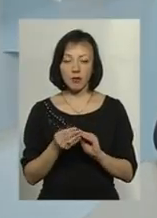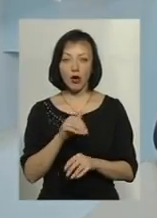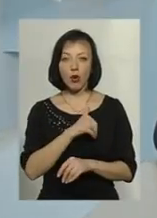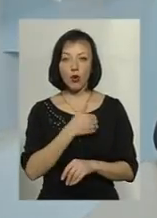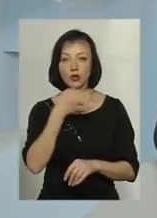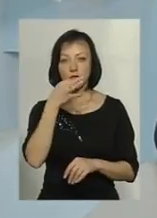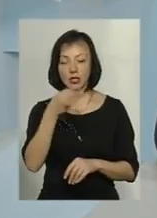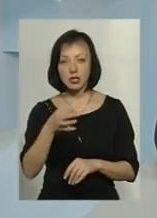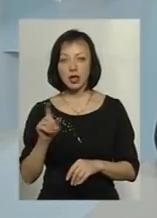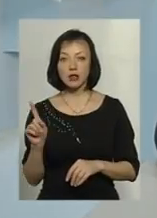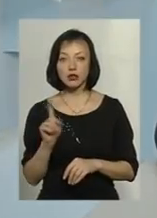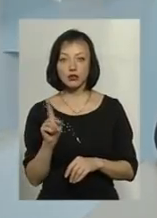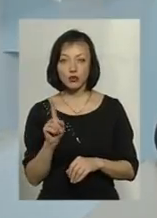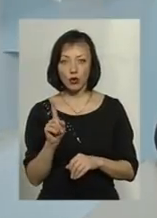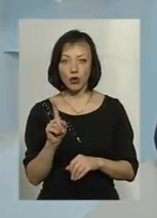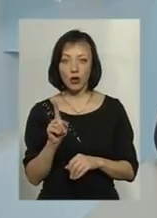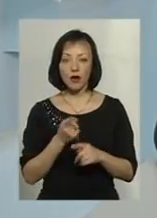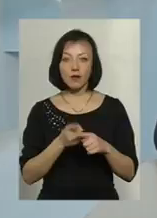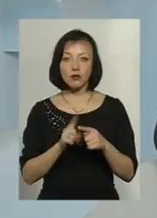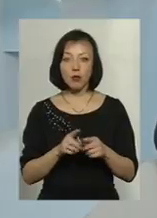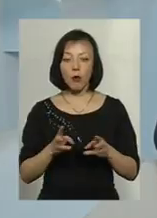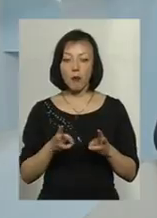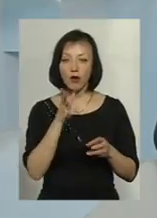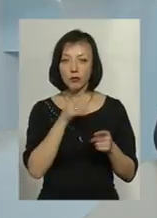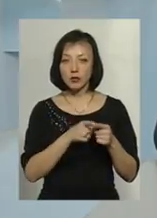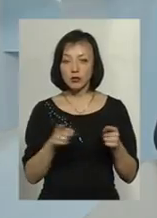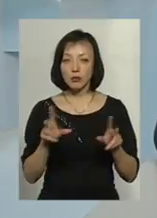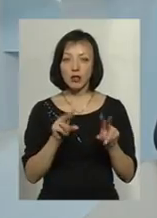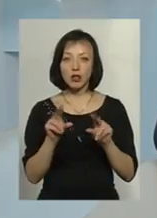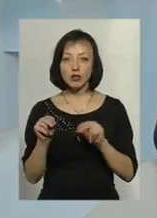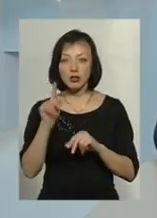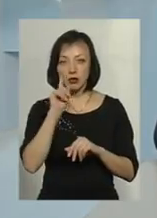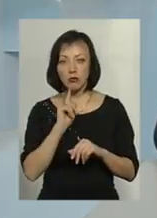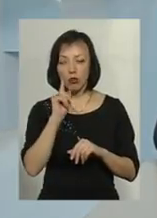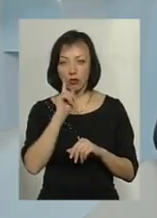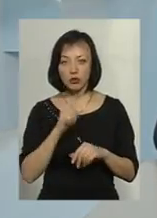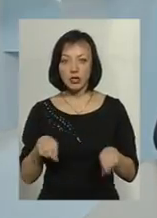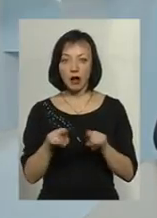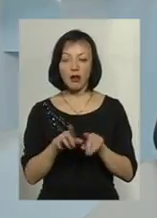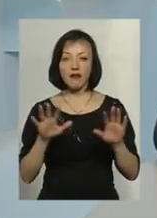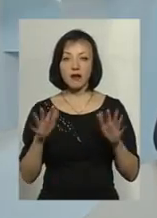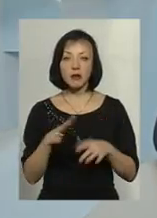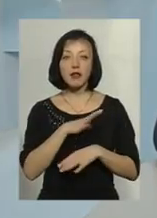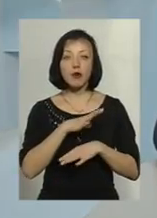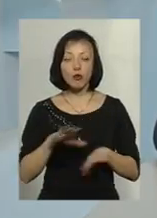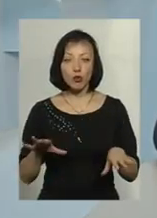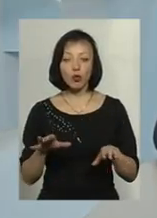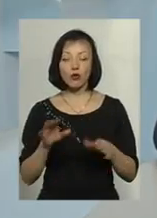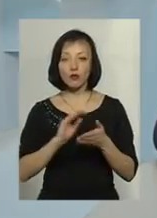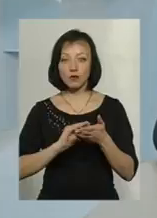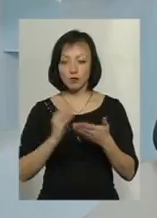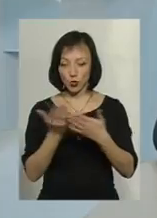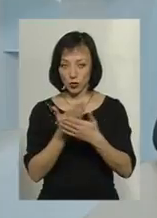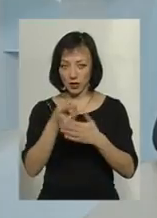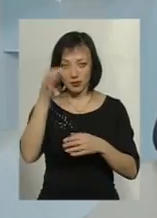сказати, що в цьому опалювальному сезоні в нас, на щастя, поки що таких випадків не було. Тут в сюжеті